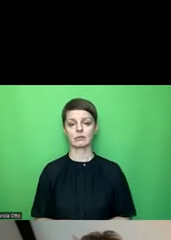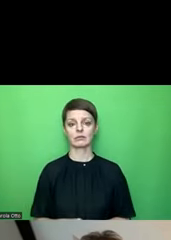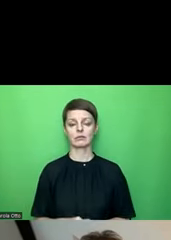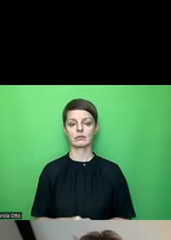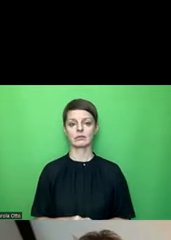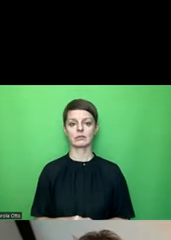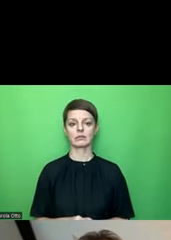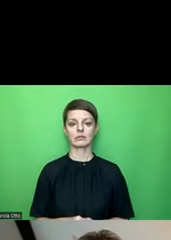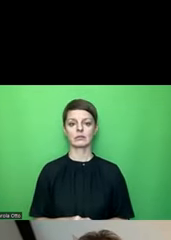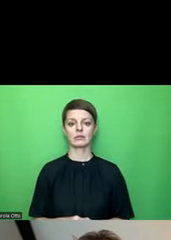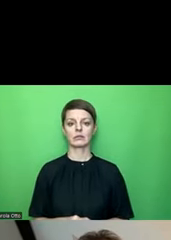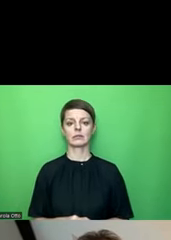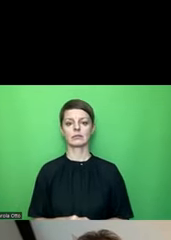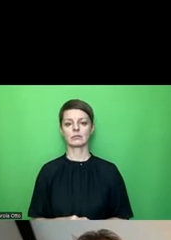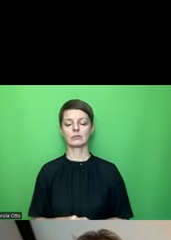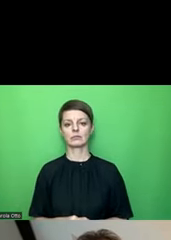rumspielen dann